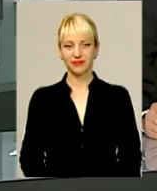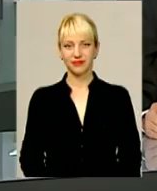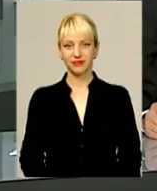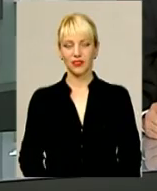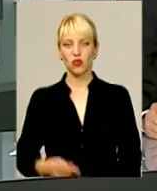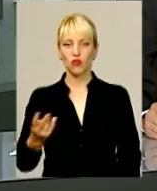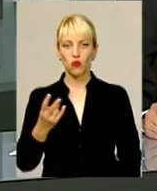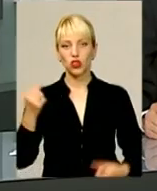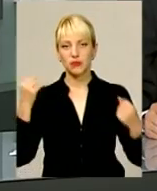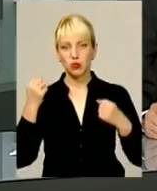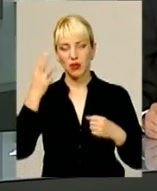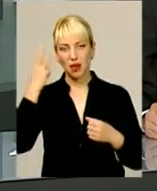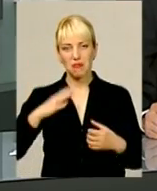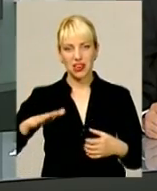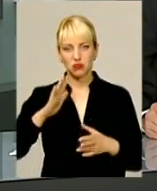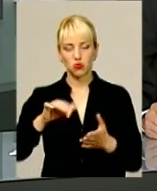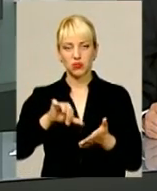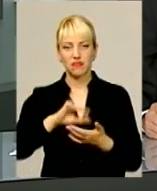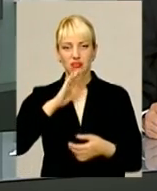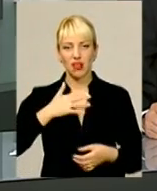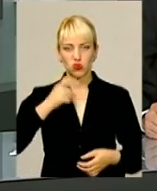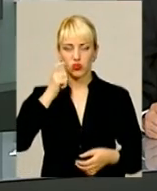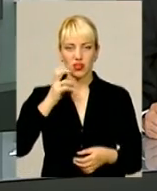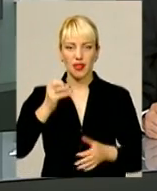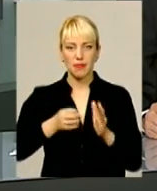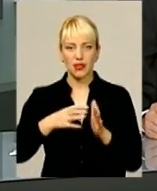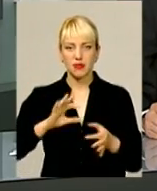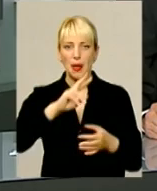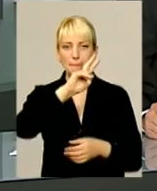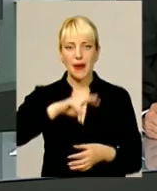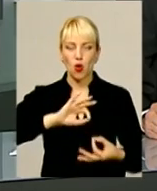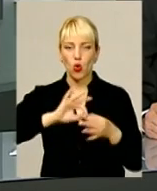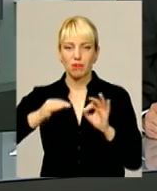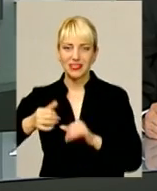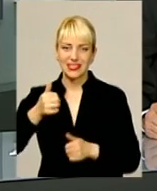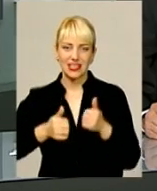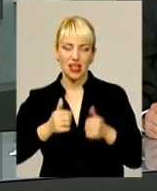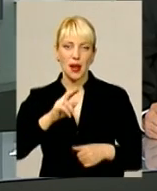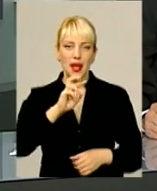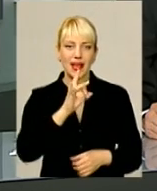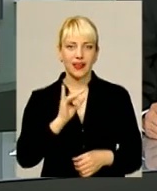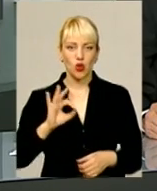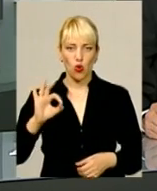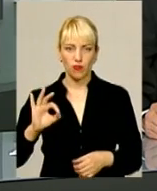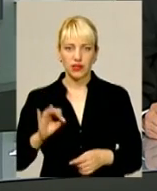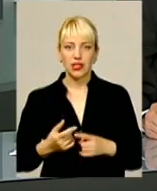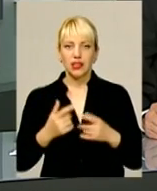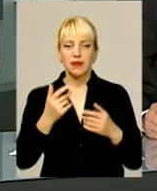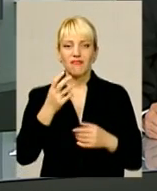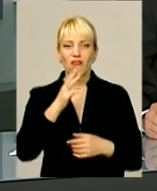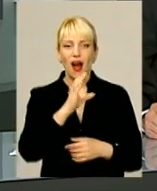Двоє спортсменів з Хмельниччини представлятимуть нашу країну на 15-х паралімпійських іграх у бразильському Ріо-де-Жанейро.